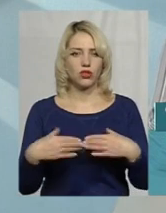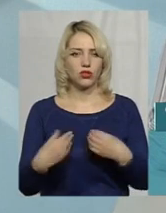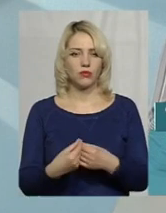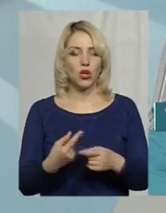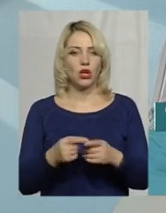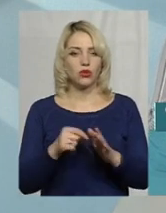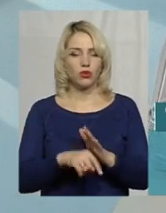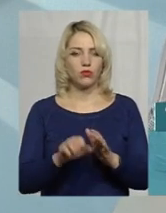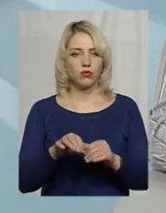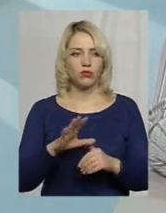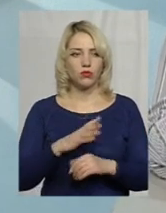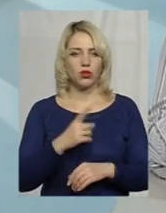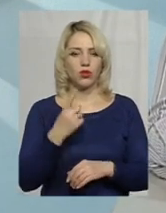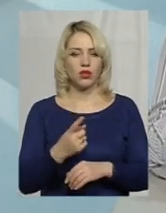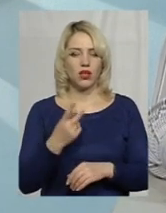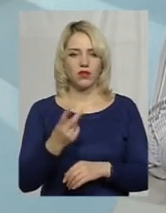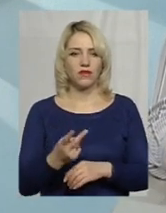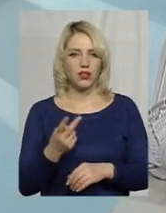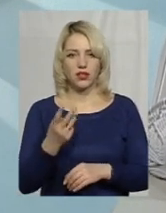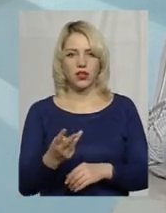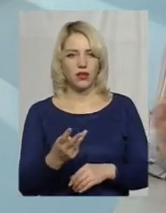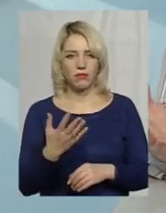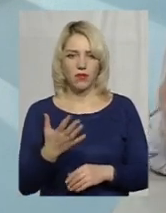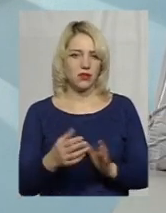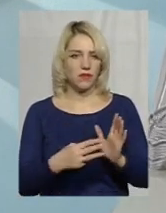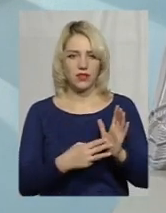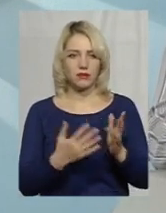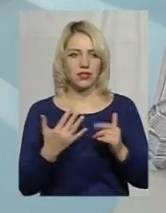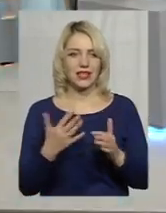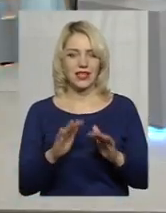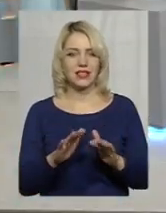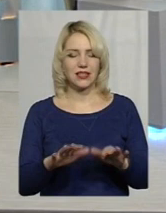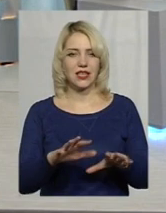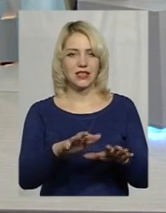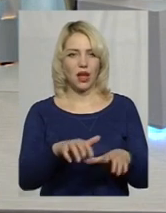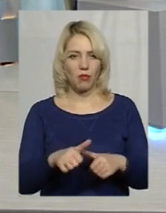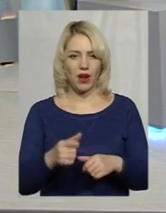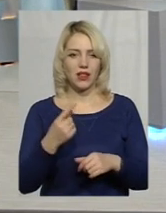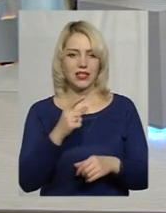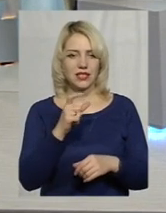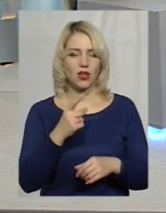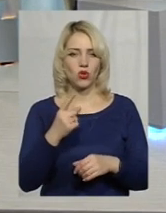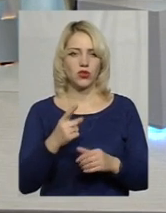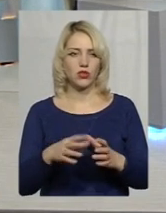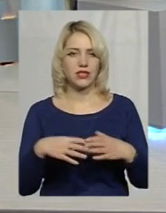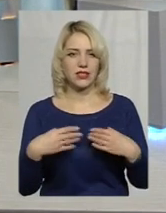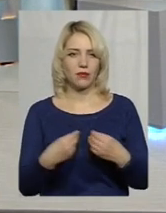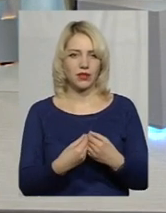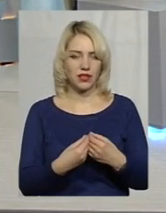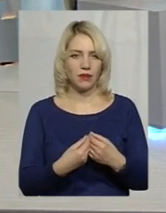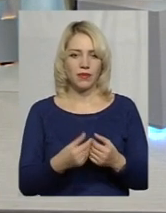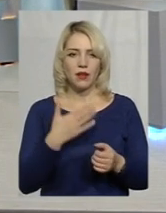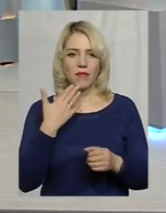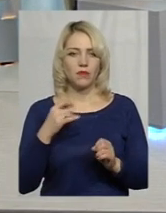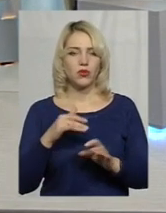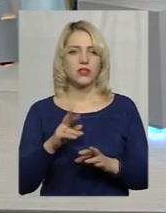Тобто їх може бути одна, дві, п'ять, вісім. Тобто скільки дітей забрали з одного випадку? Немає процесу,